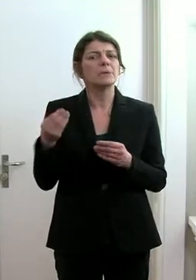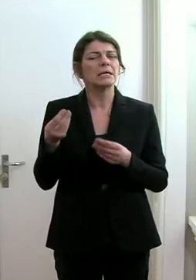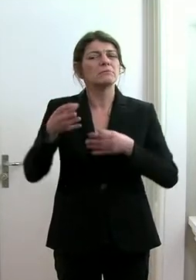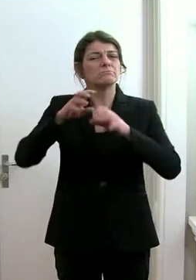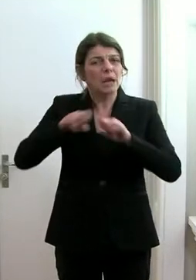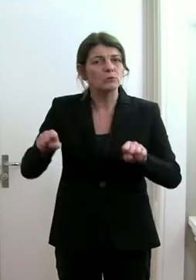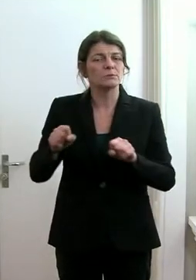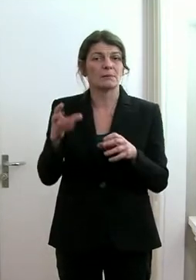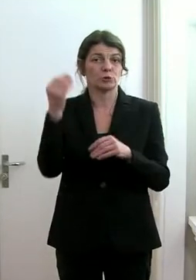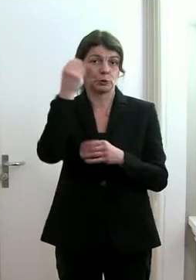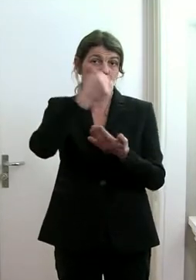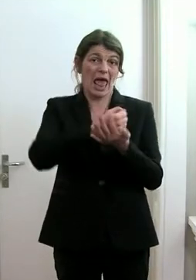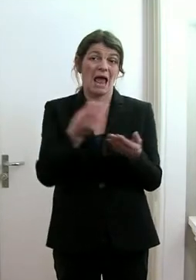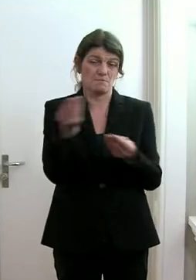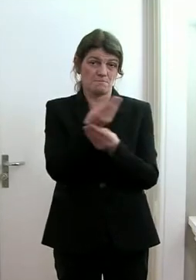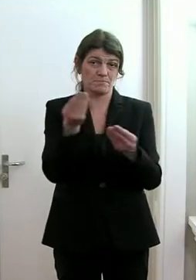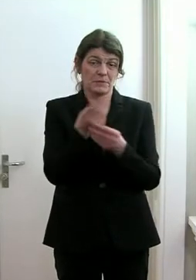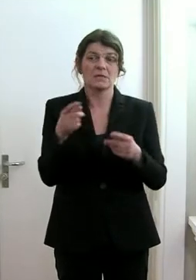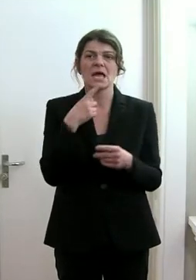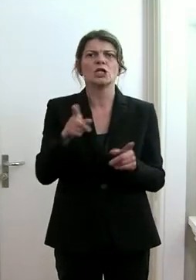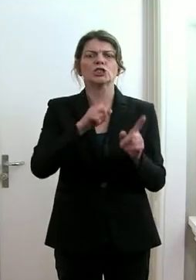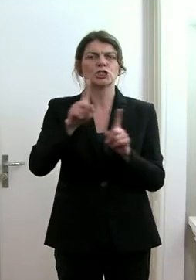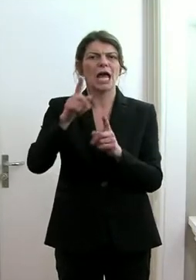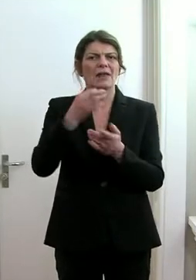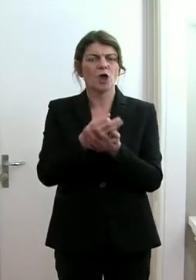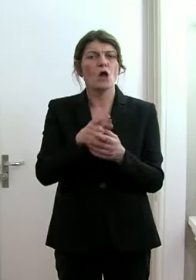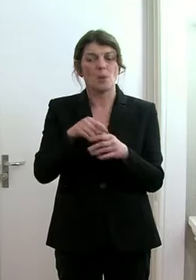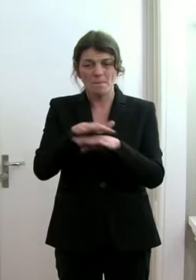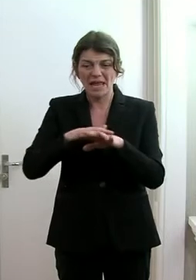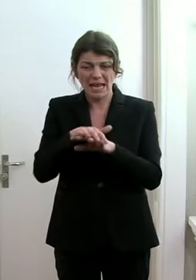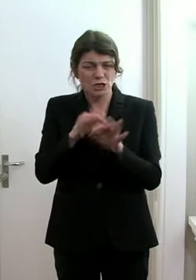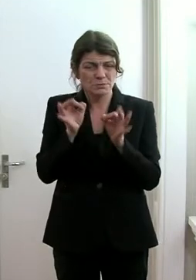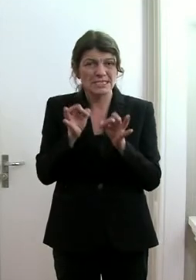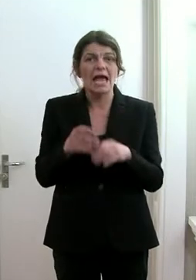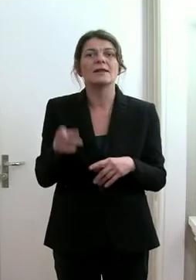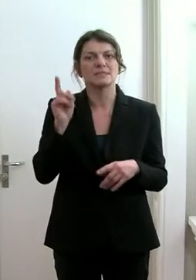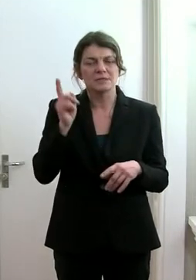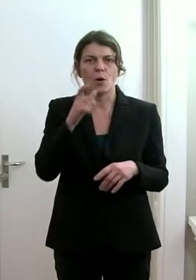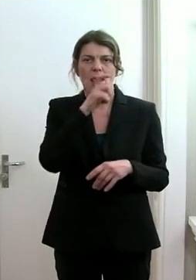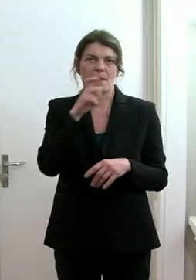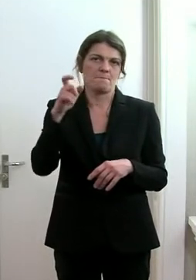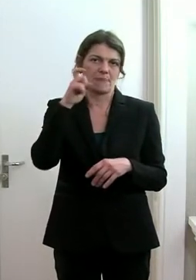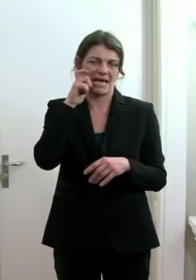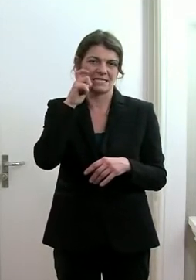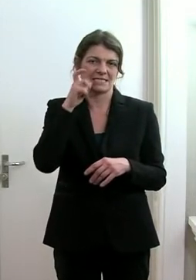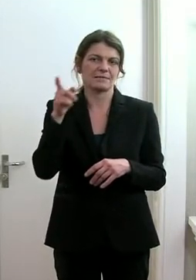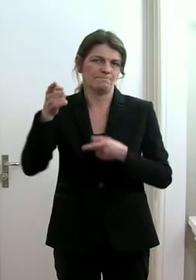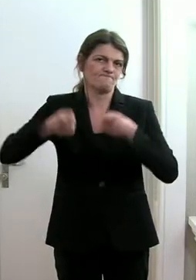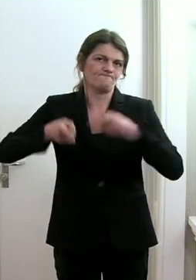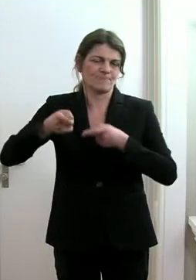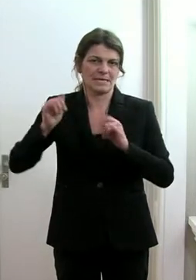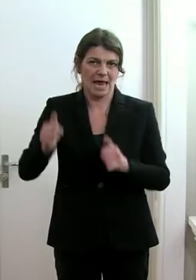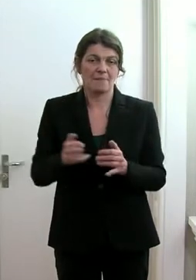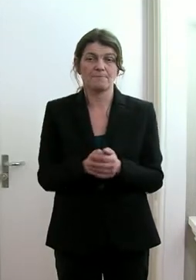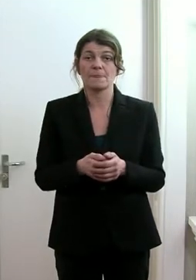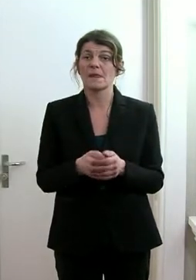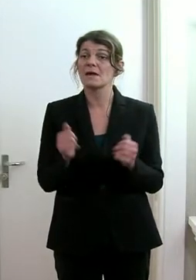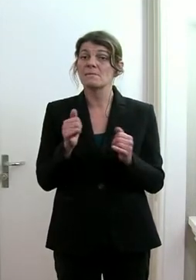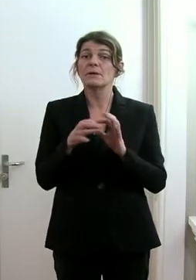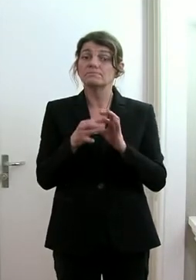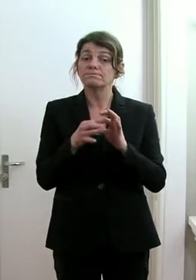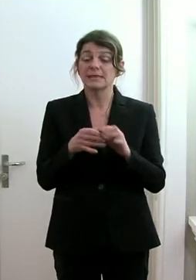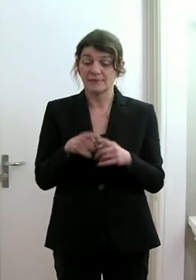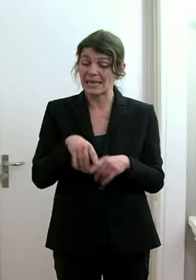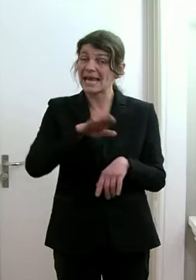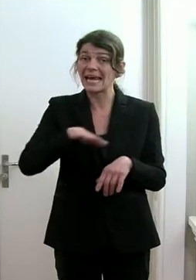mit dem Schulamt Standort und bereits spezifisch das Maskentragen anordnen können. Immer vorausgesetzt,